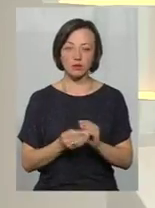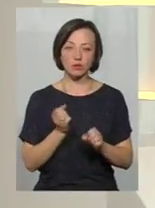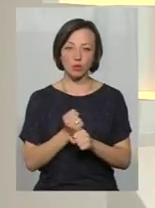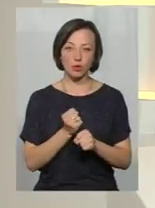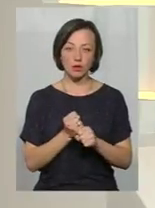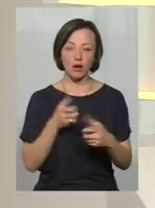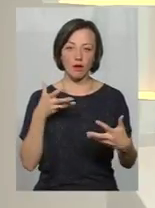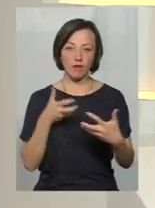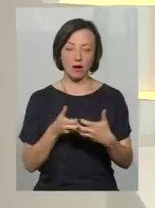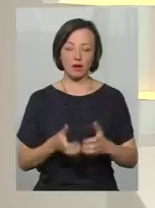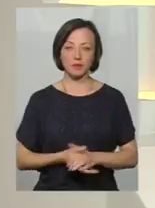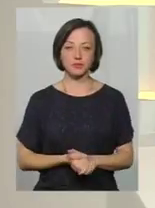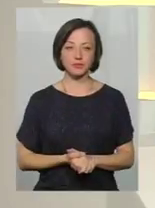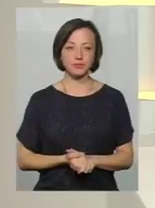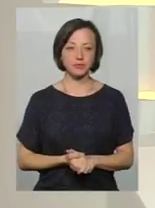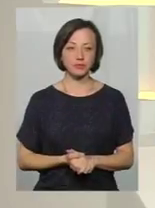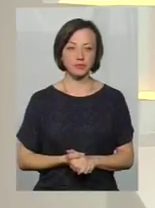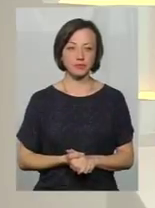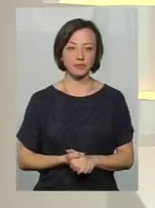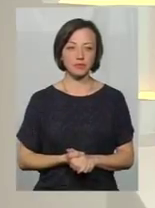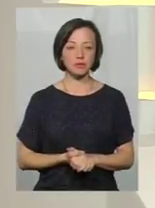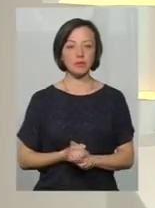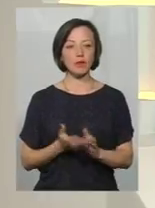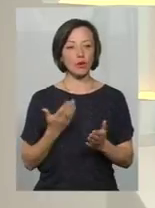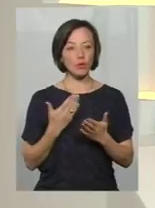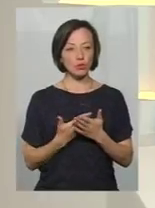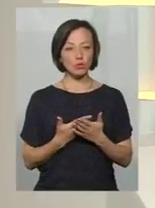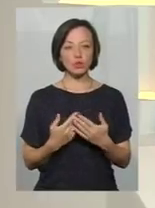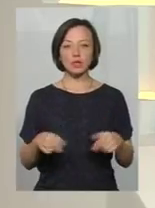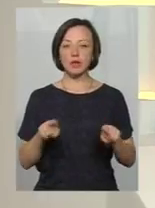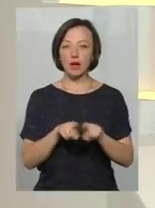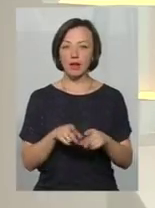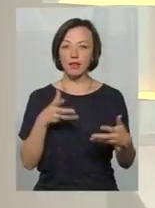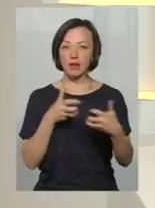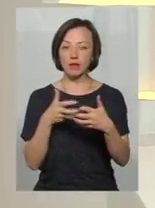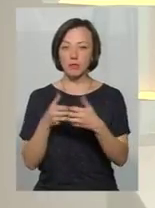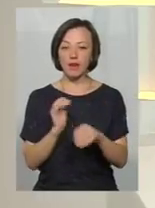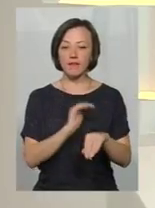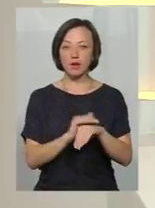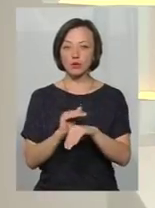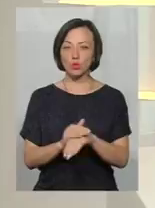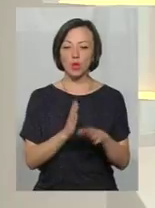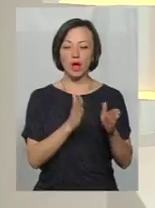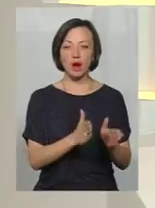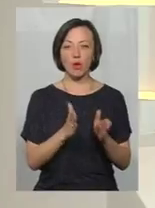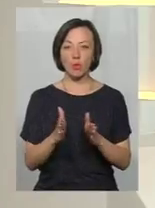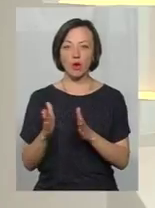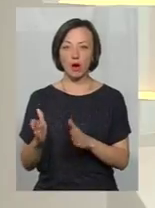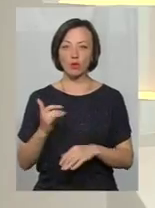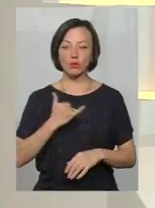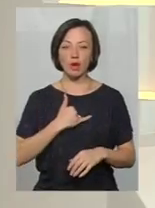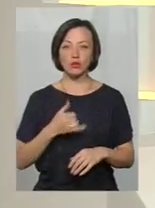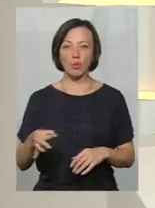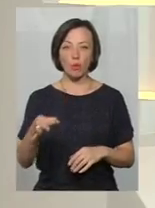скоєної дорожньо-транспортної пригоди. Отож, такі ДТП фіксують регулярно у нашій